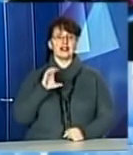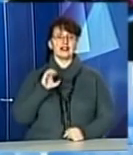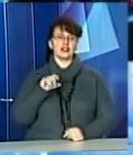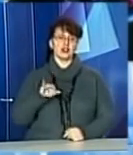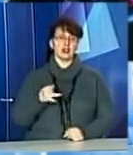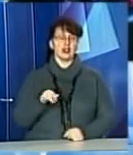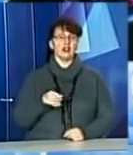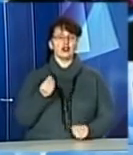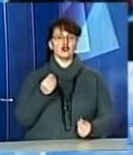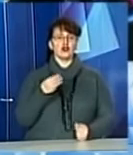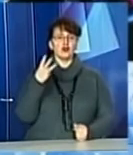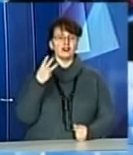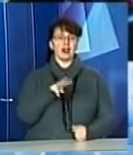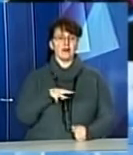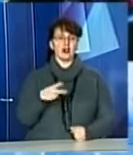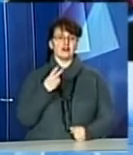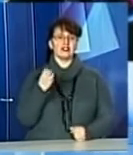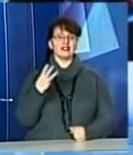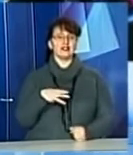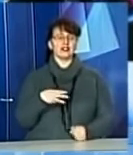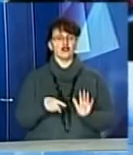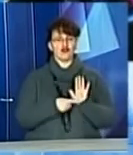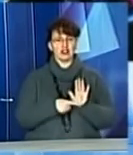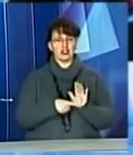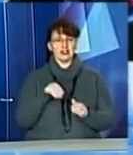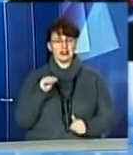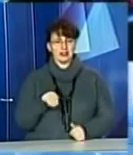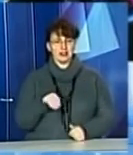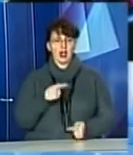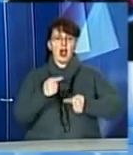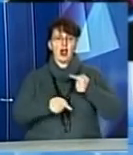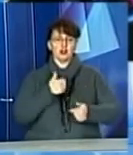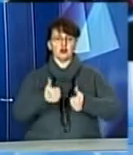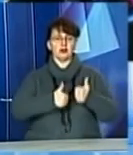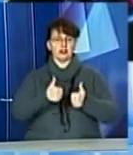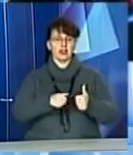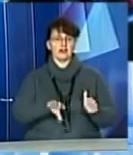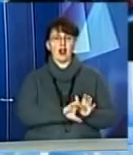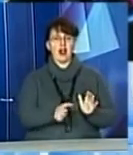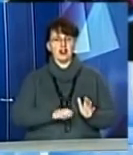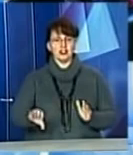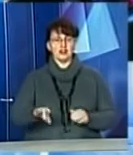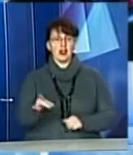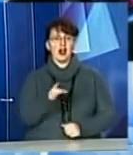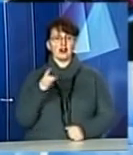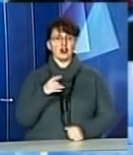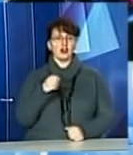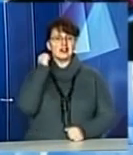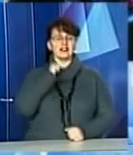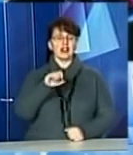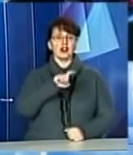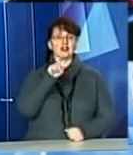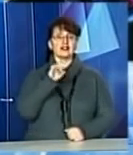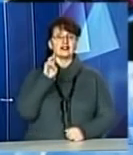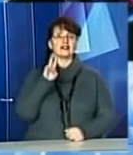мільйони 236 тисяч, а наступний тендер на каналізування району Старознесенської